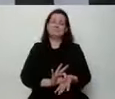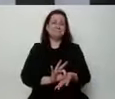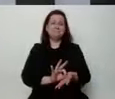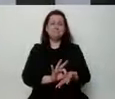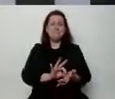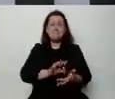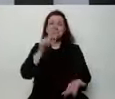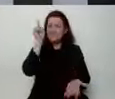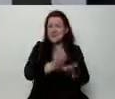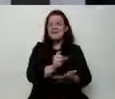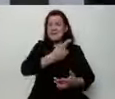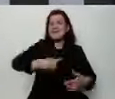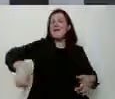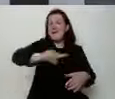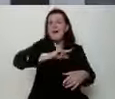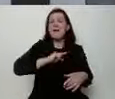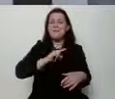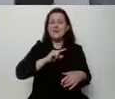wygramy te wybory.